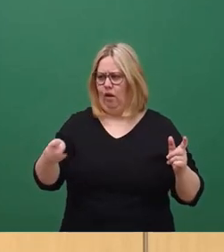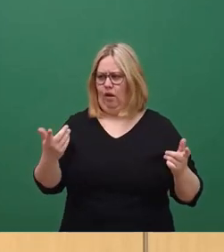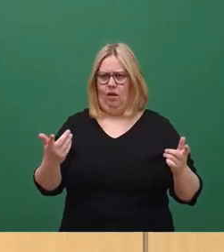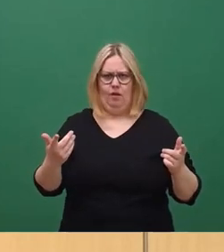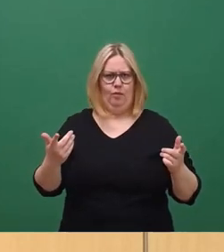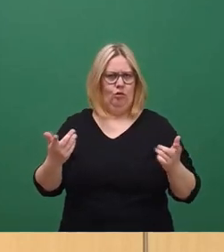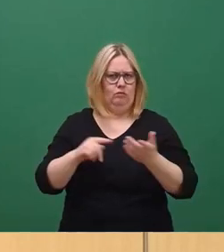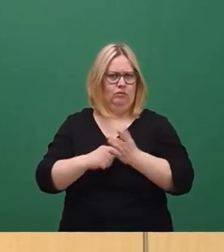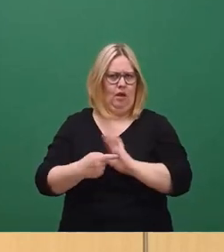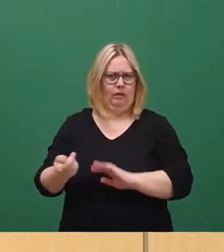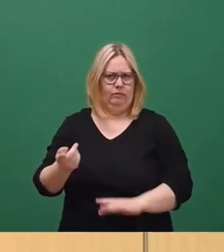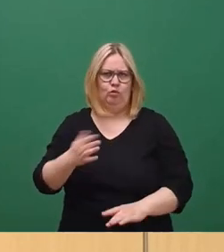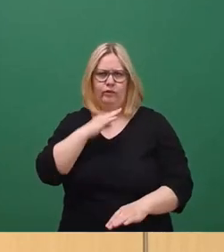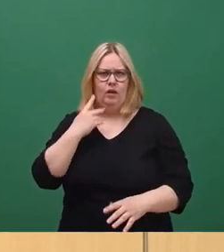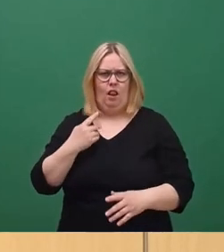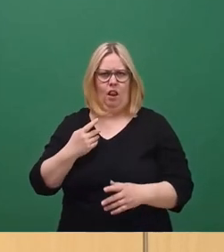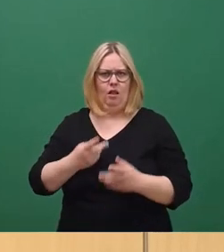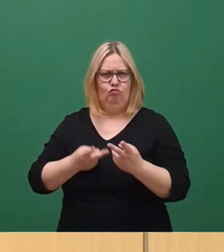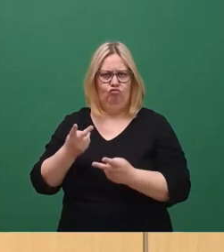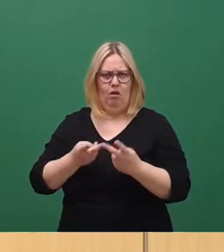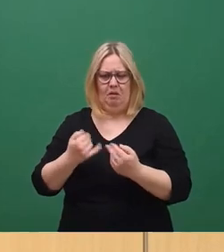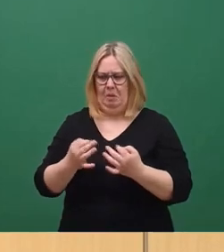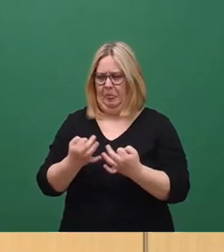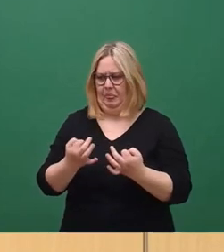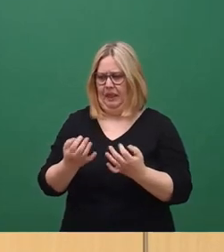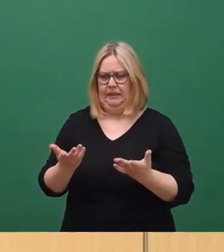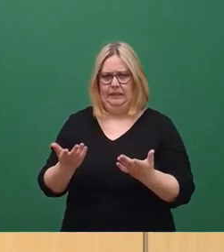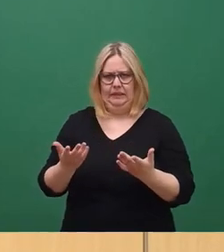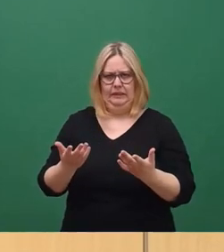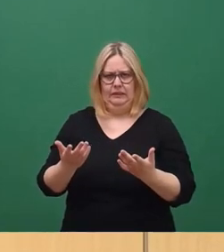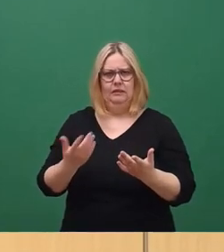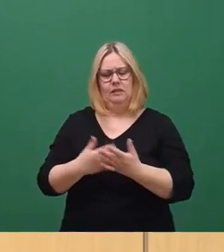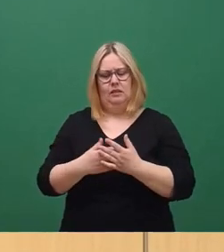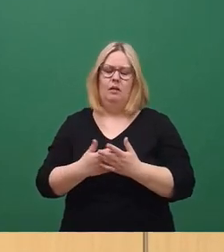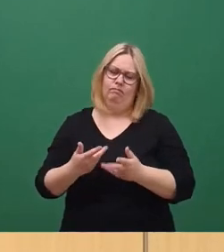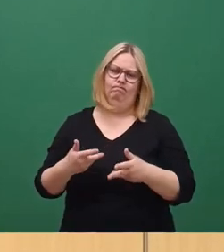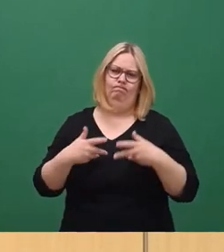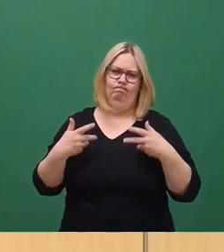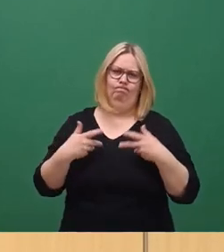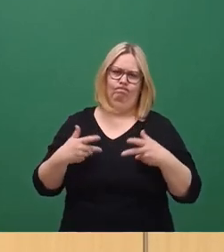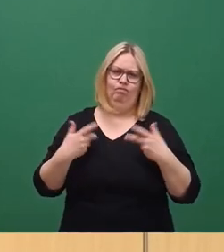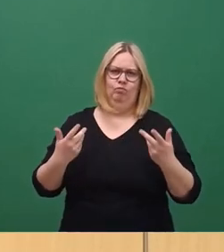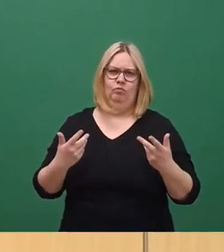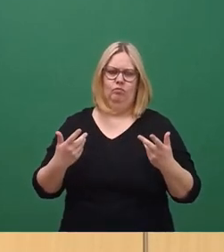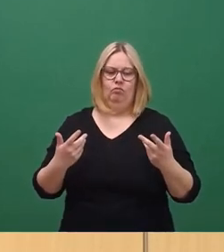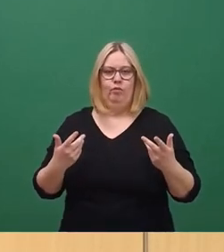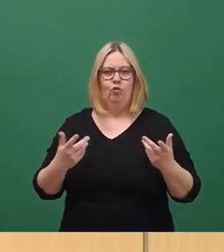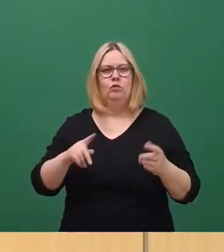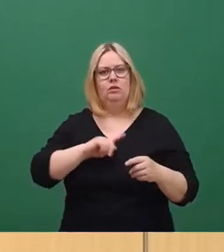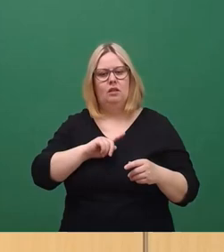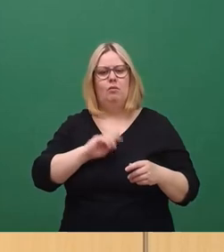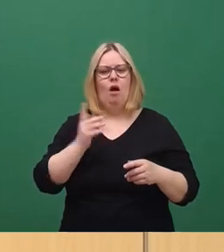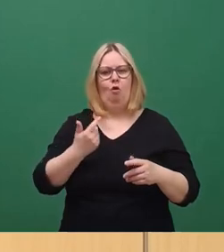zeigt sich doch in vielen Bereichen überhaupt noch nicht würdig. Und das ist ein großes Ärgernis, dass wir uns ja in Teilen sogar diesen